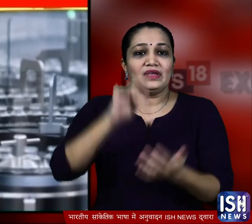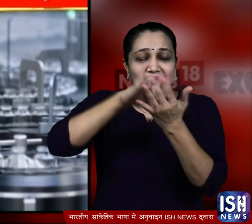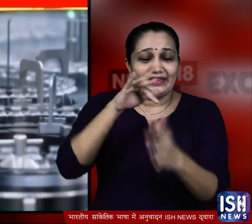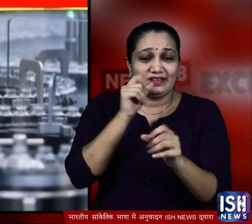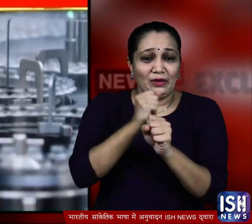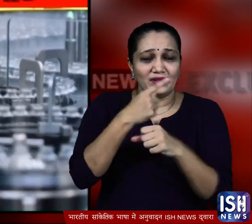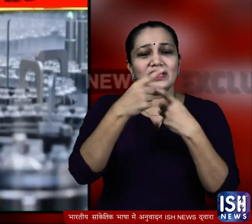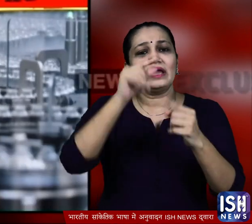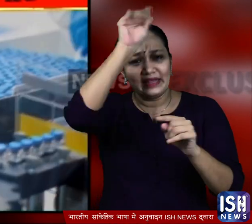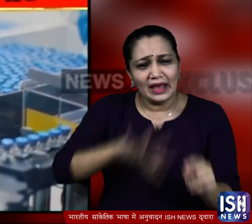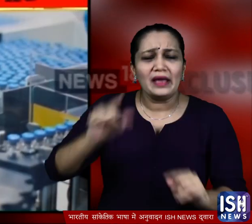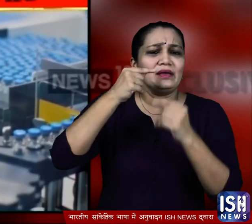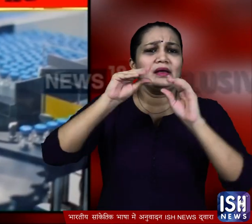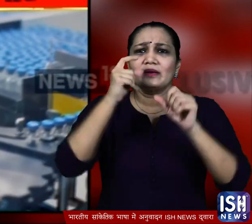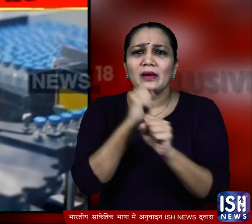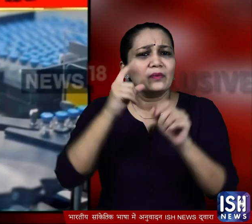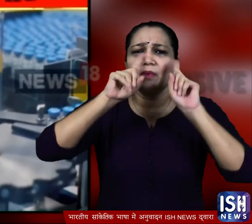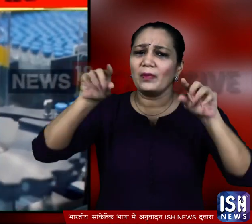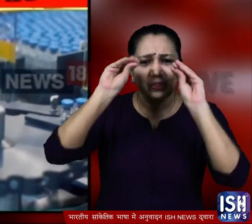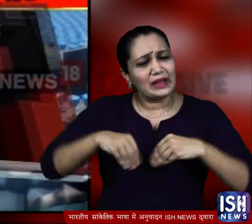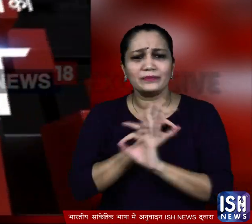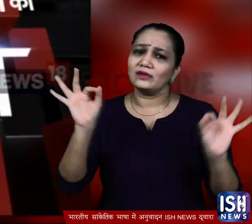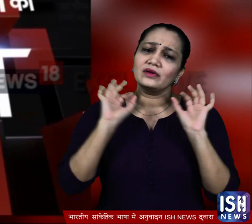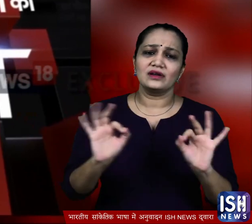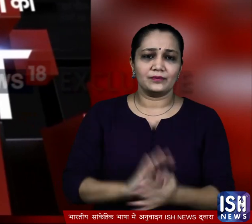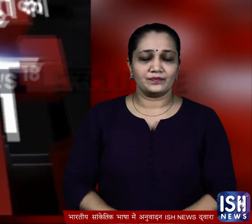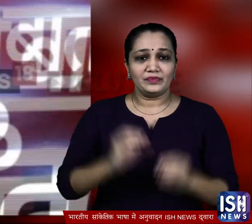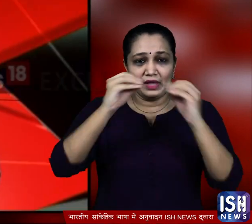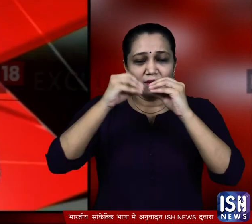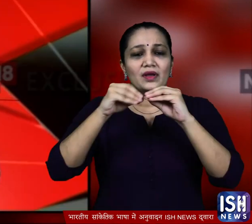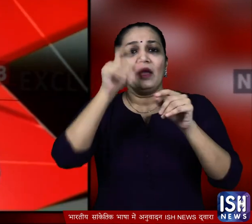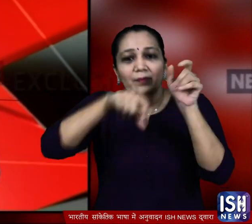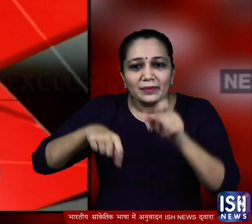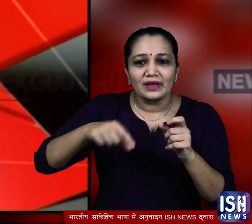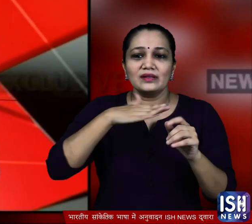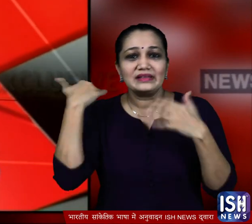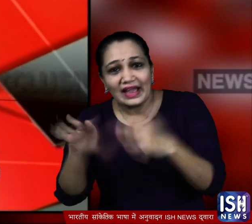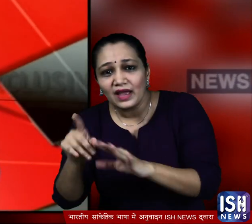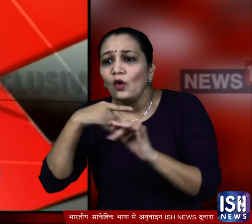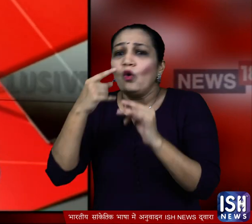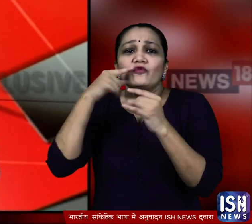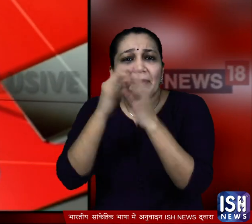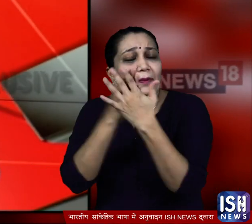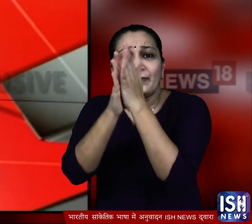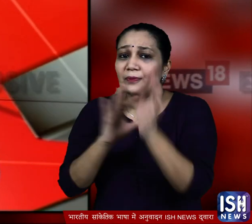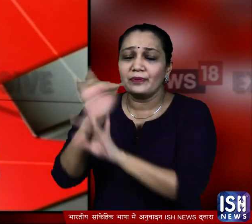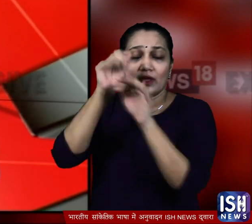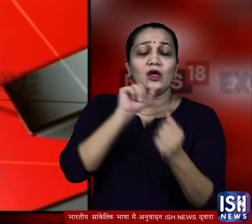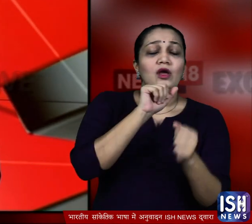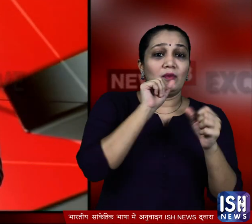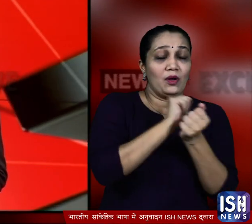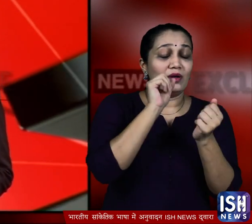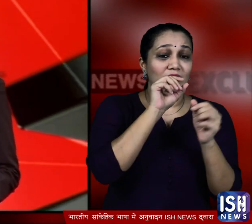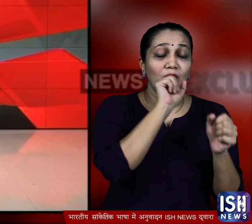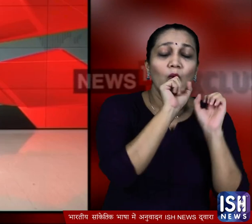अलांकि केंदर ने देश में वैक्सीन की कमी होने के आरोपों को खारिच कर दिया मुंबई में लावारेश शवों के अंतिम संसकार के लिए मुंबई पुलिस के